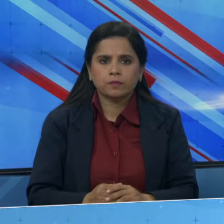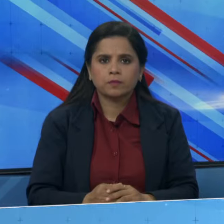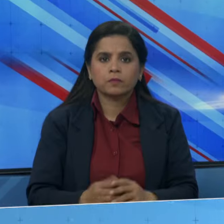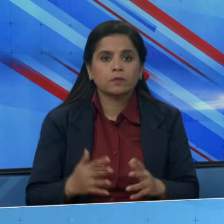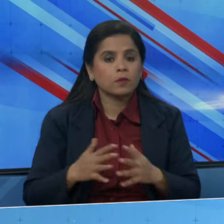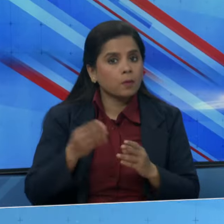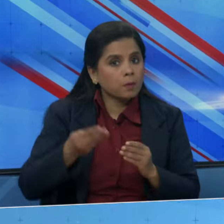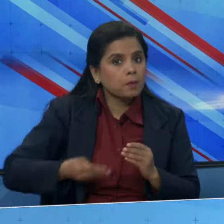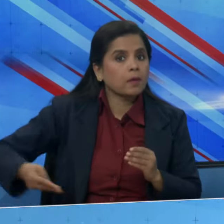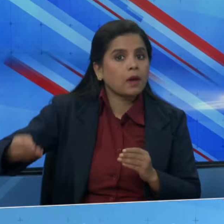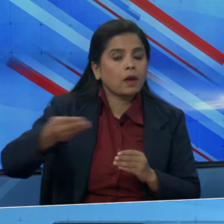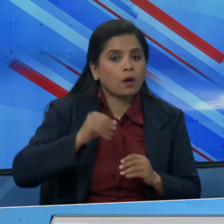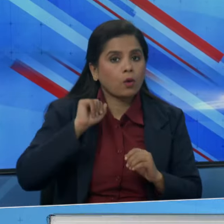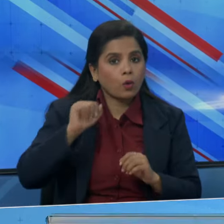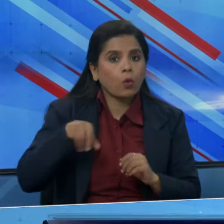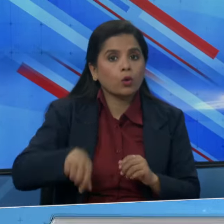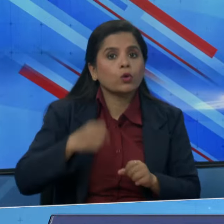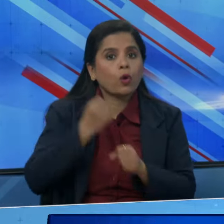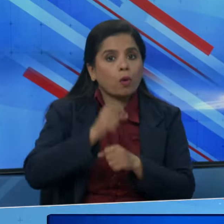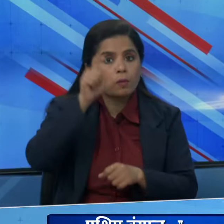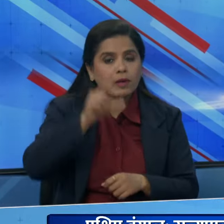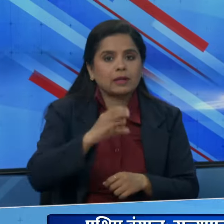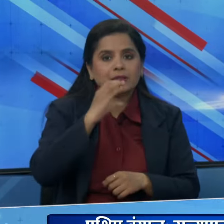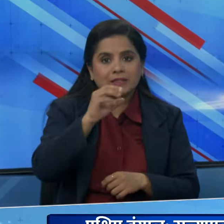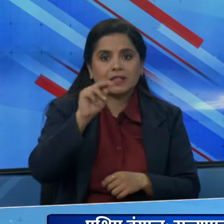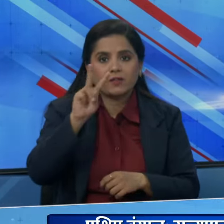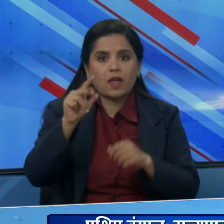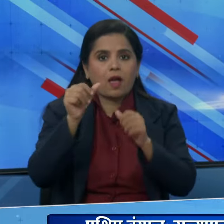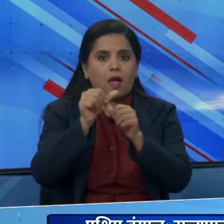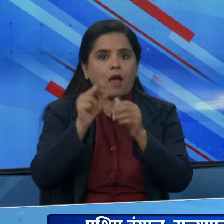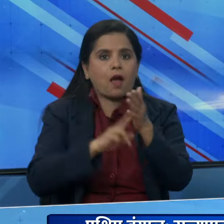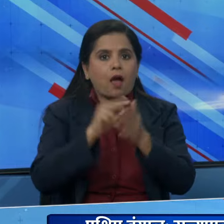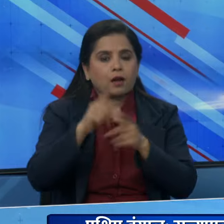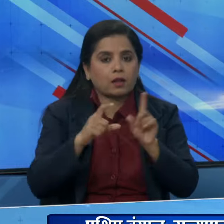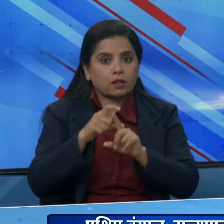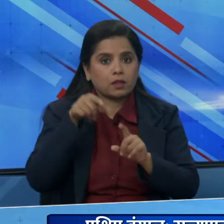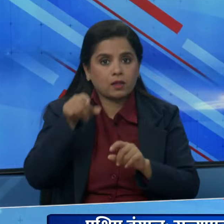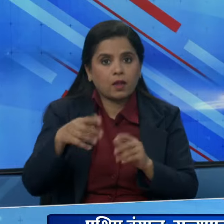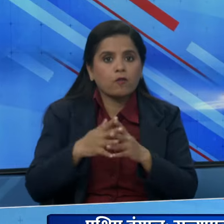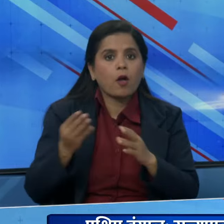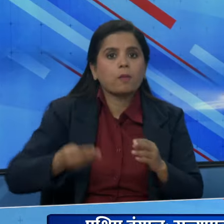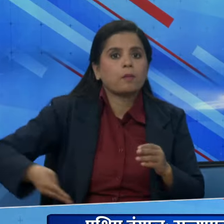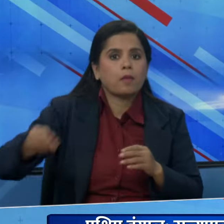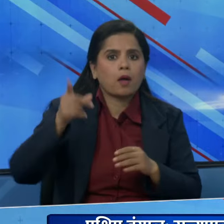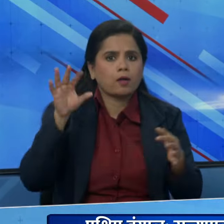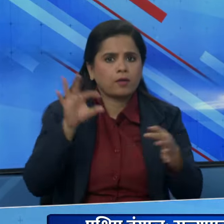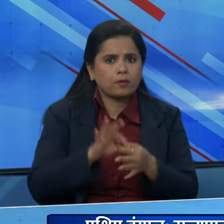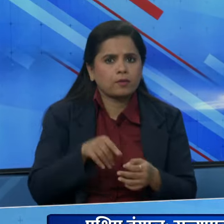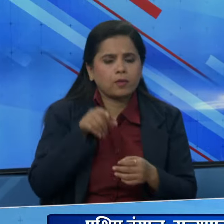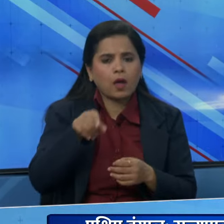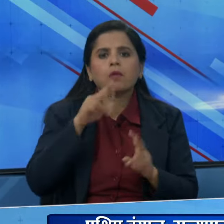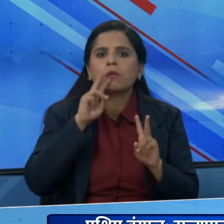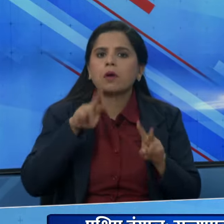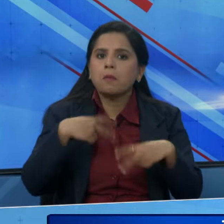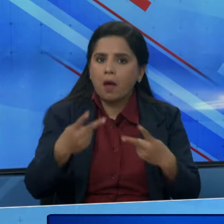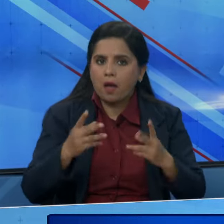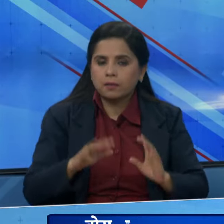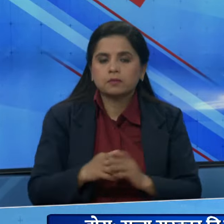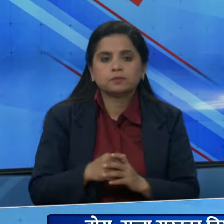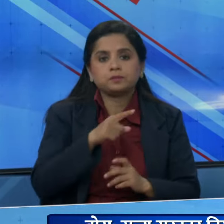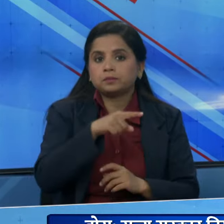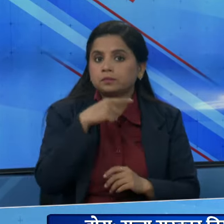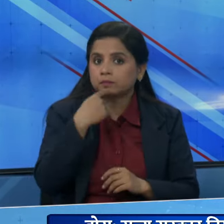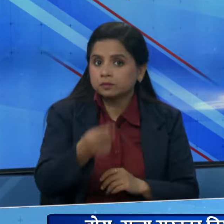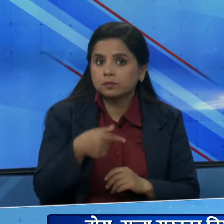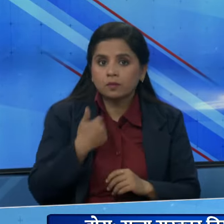पश्चिम बंगाल के राज़ेपाल सीवी आनंद बोस ने संदेश खाली मामले में प्रतिक्रिया दी है उन्होंने